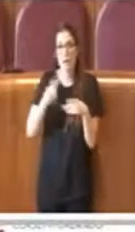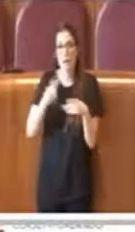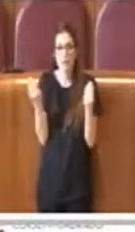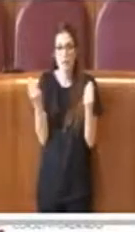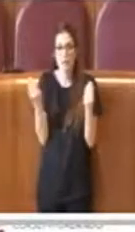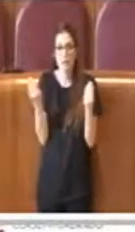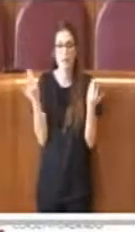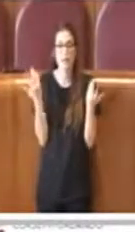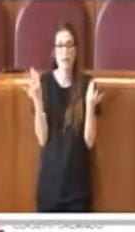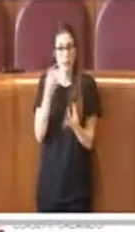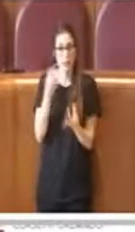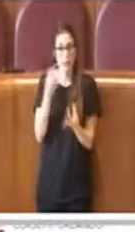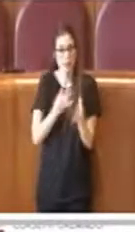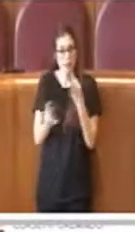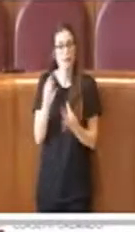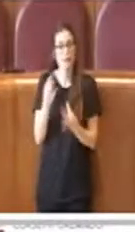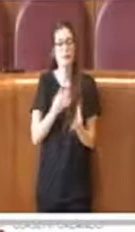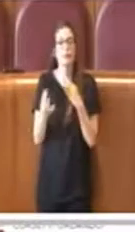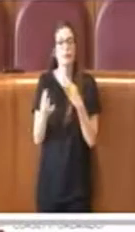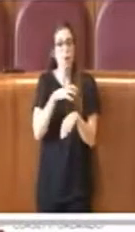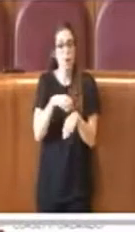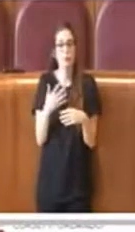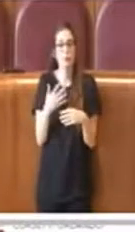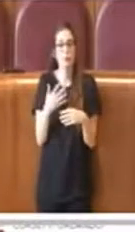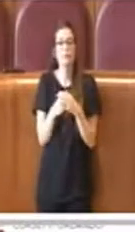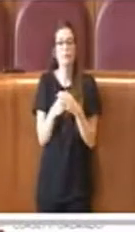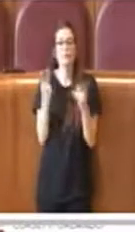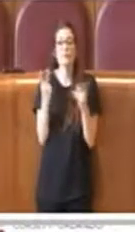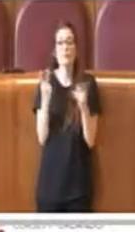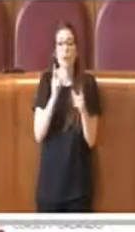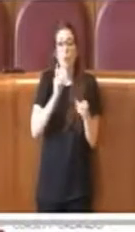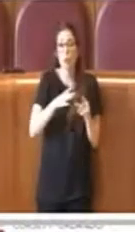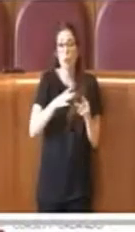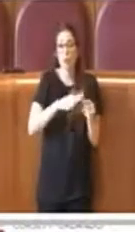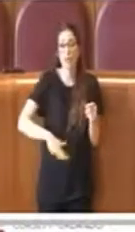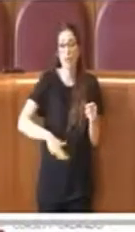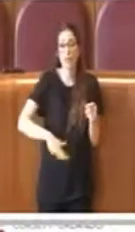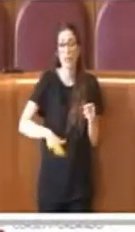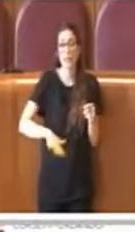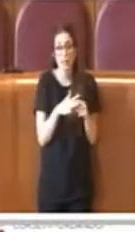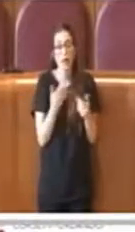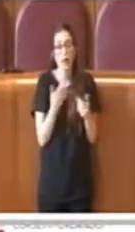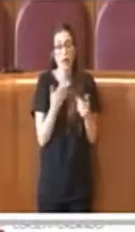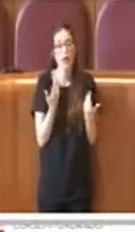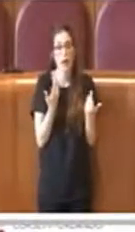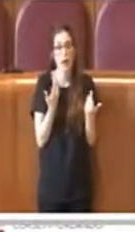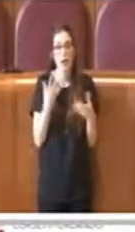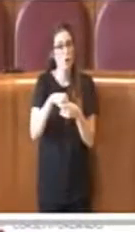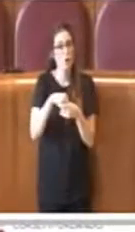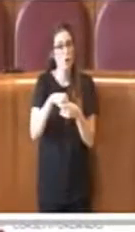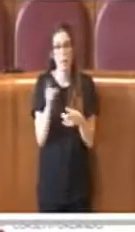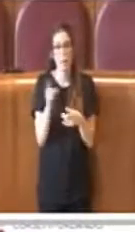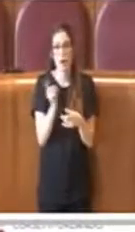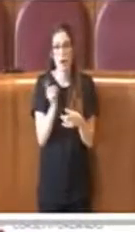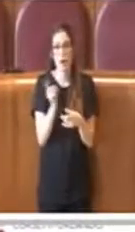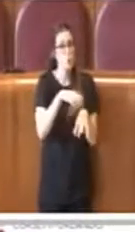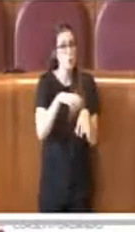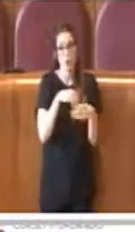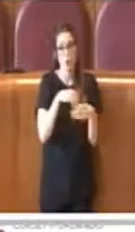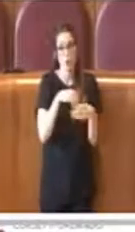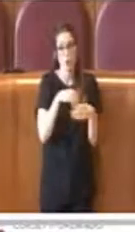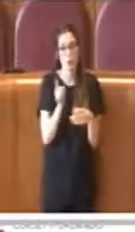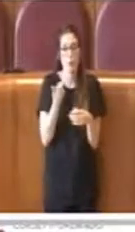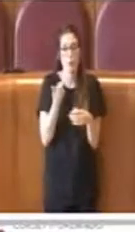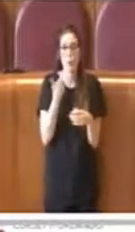osservazioni che ho ricevuto dalle consulte stesse. Gli organi politici sicuramente non fanno parte della consulta, che mantiene così